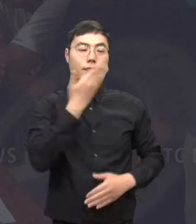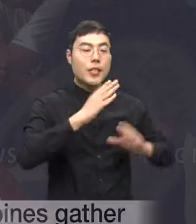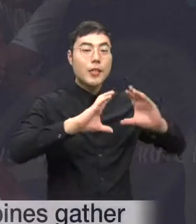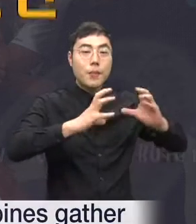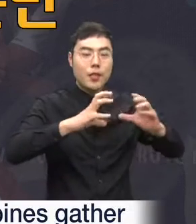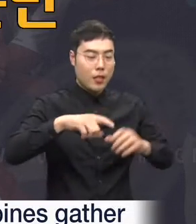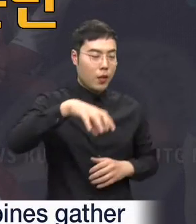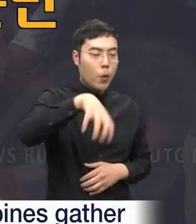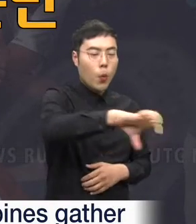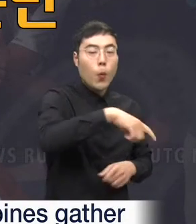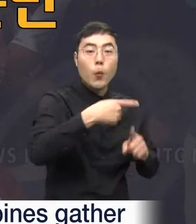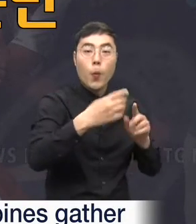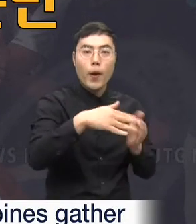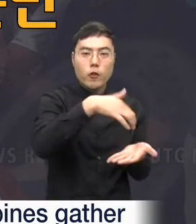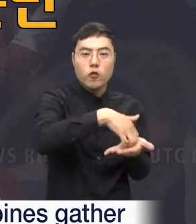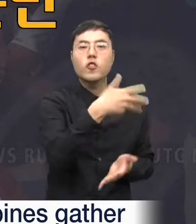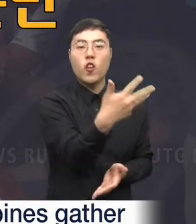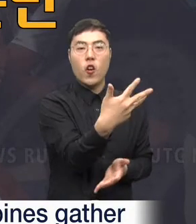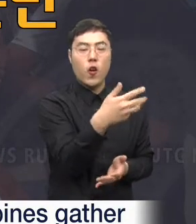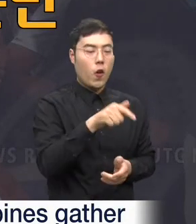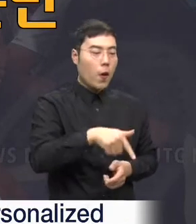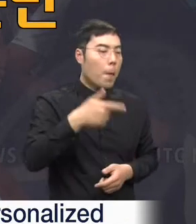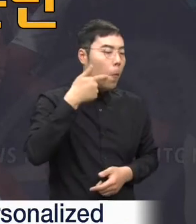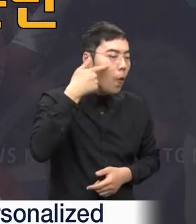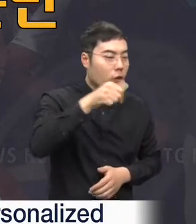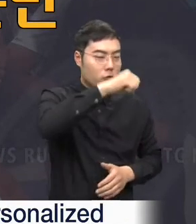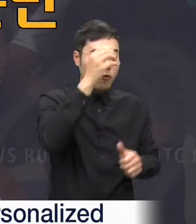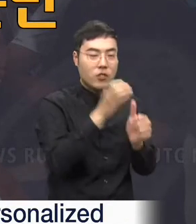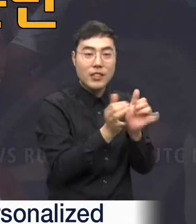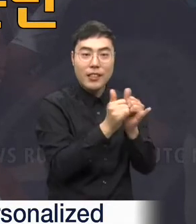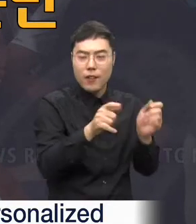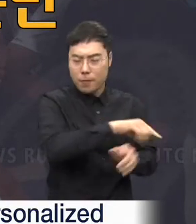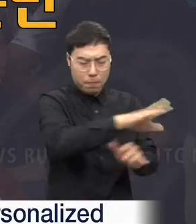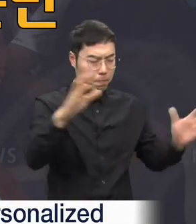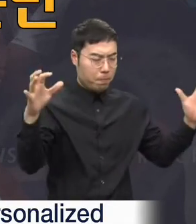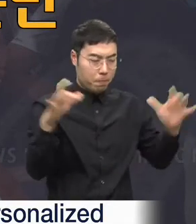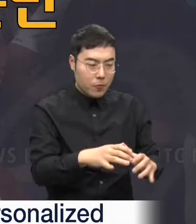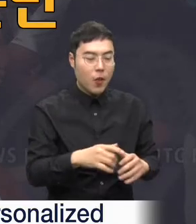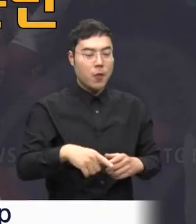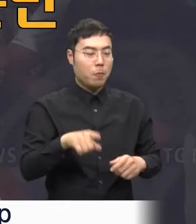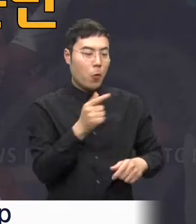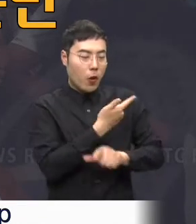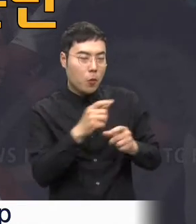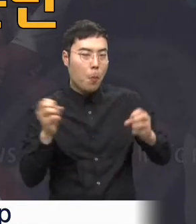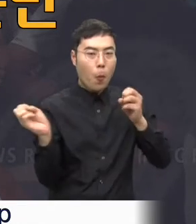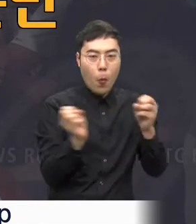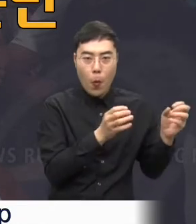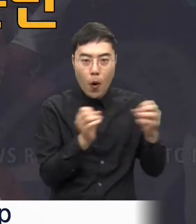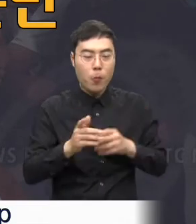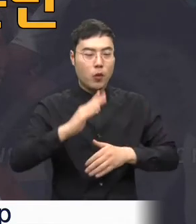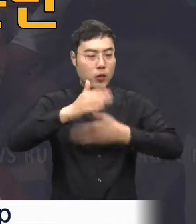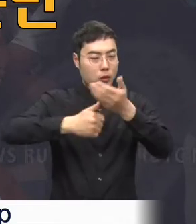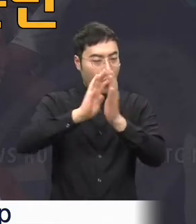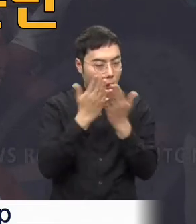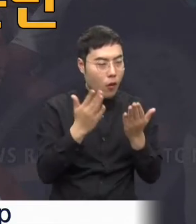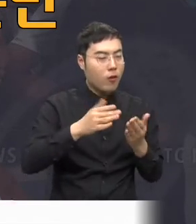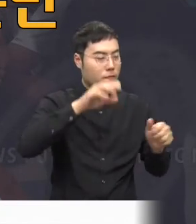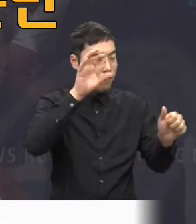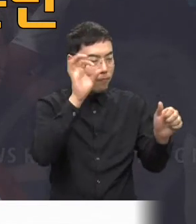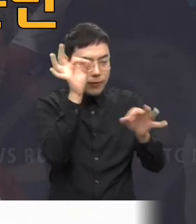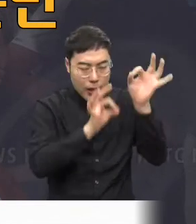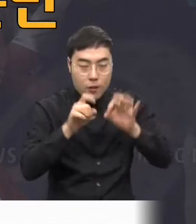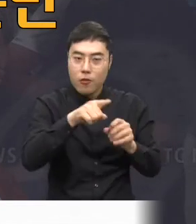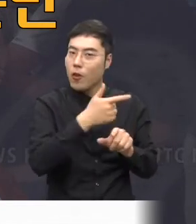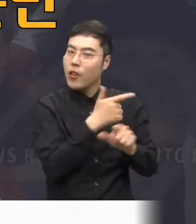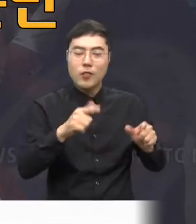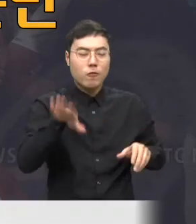필리핀 8개 교회의 목회자와 중직자들이 매주 3원후를 포럼하고 21가지 삶에 대한 성경구절을 찾는 등 소그룹